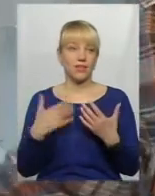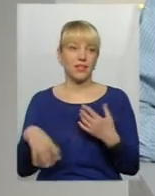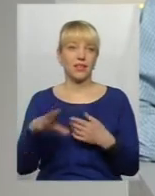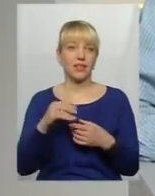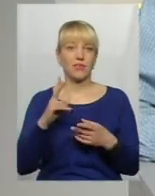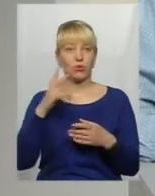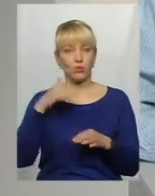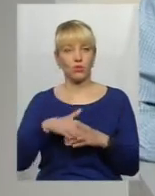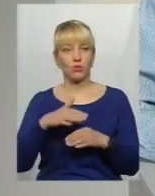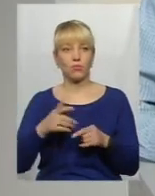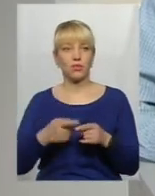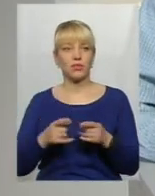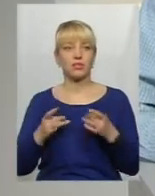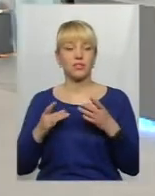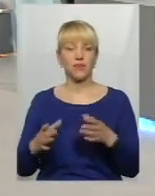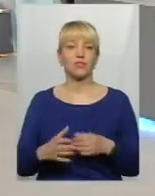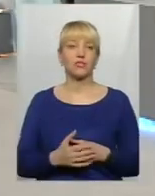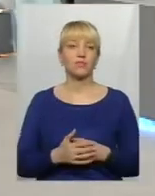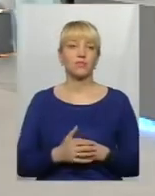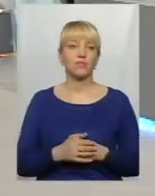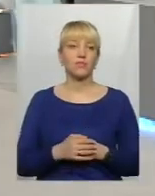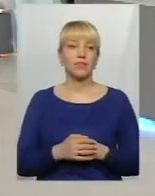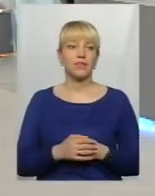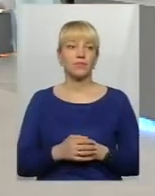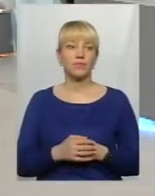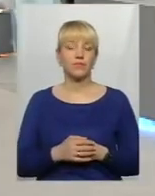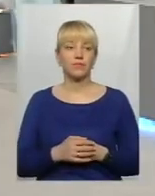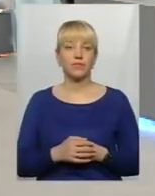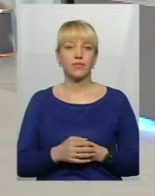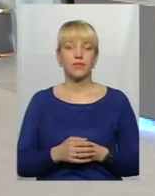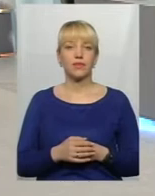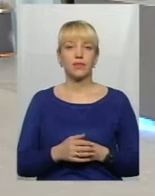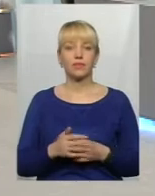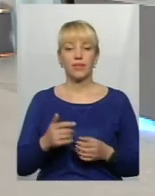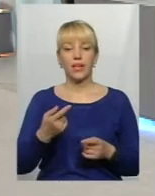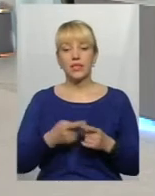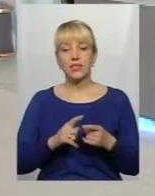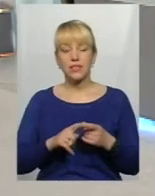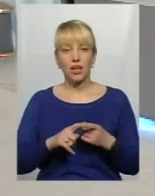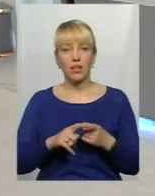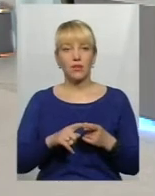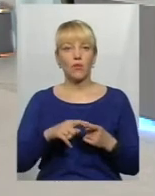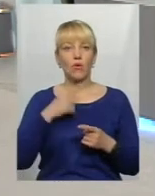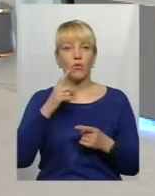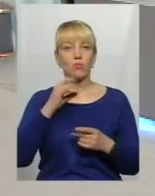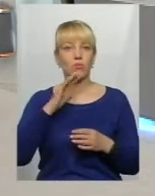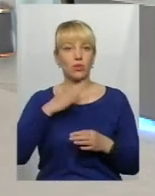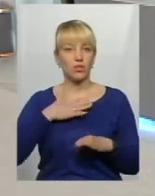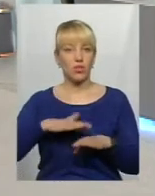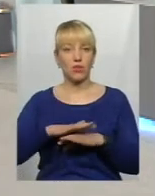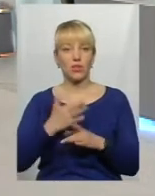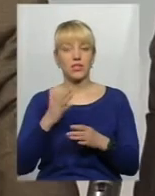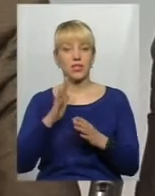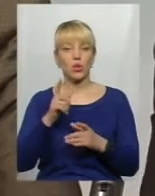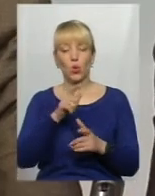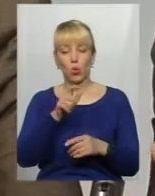хто розуміє це свято. в силах громадськості, наскільки наша громадськість буде готова до такої загальної